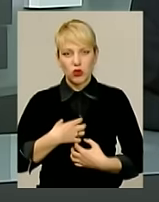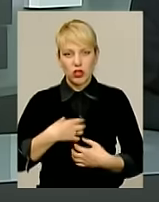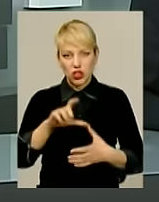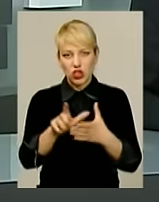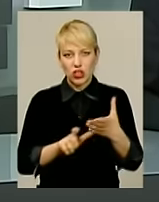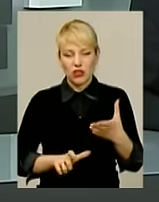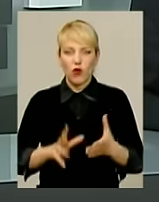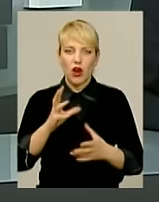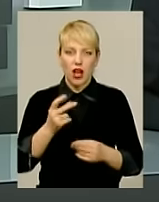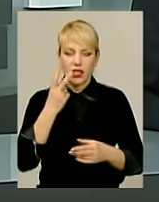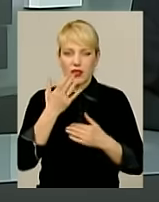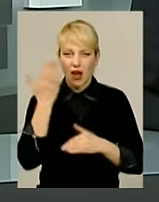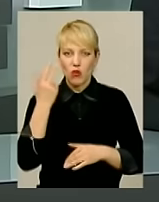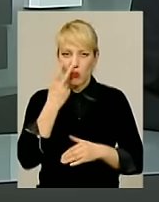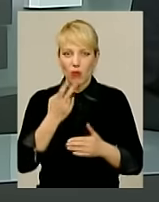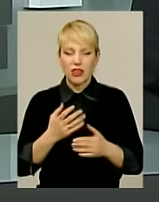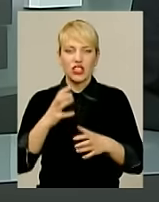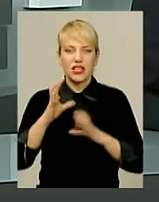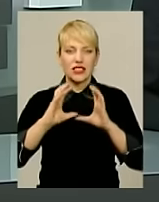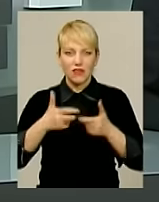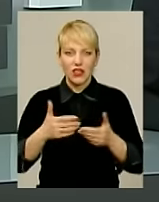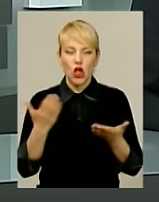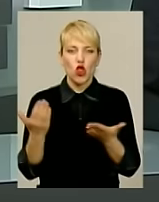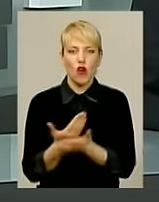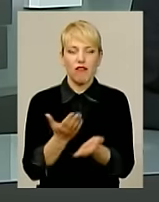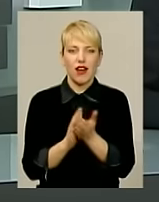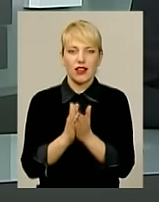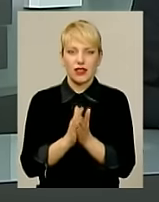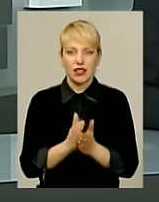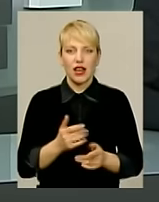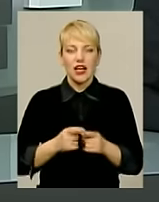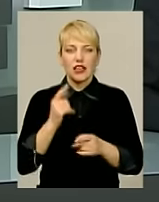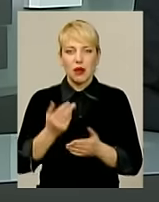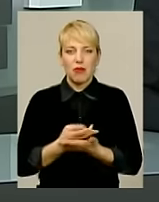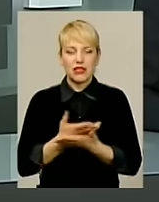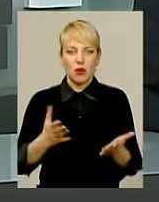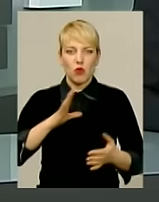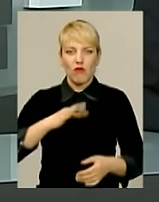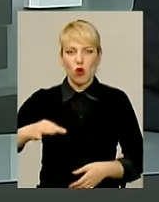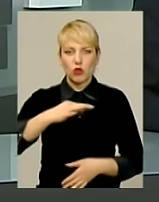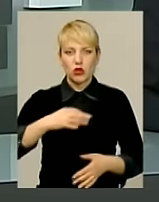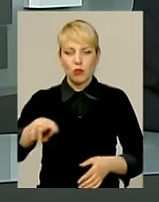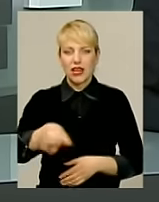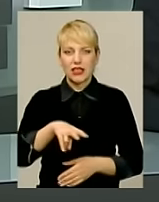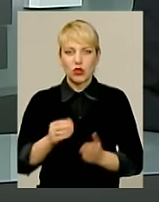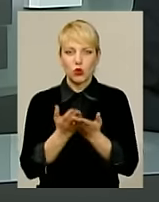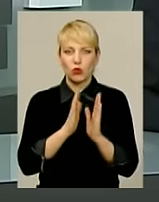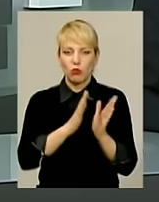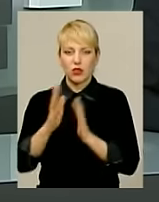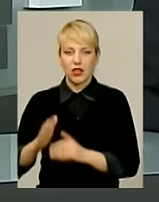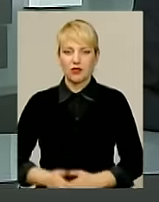нещодавно побачила світ «Нова книга» Броніслава Грищука. Її презентація відбулася в обласному літературному музеї.